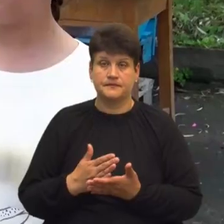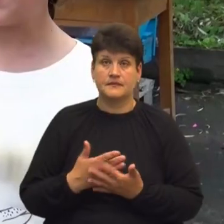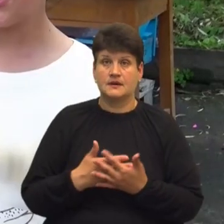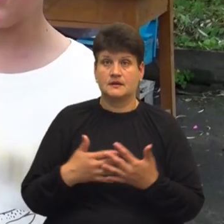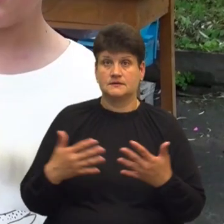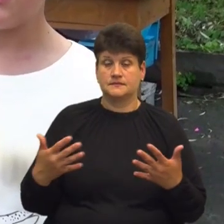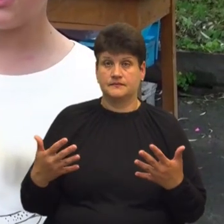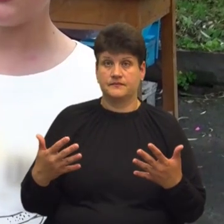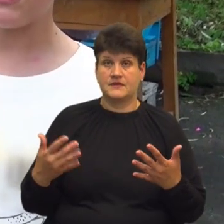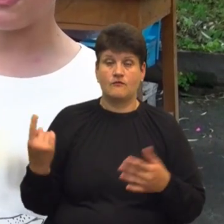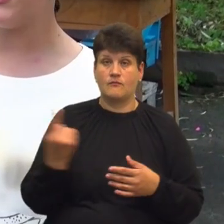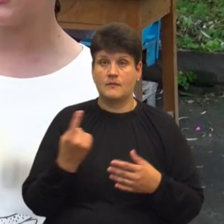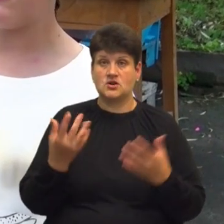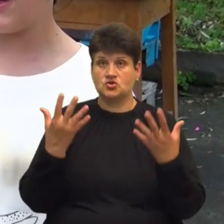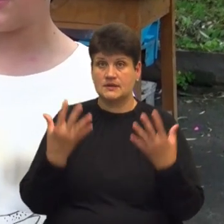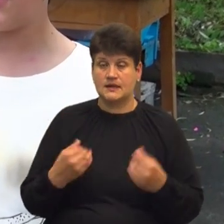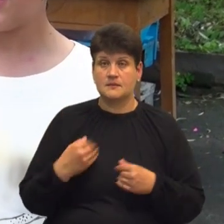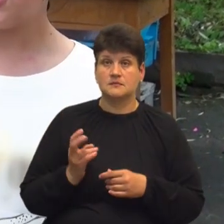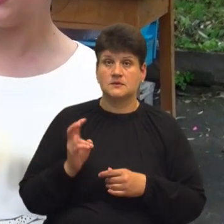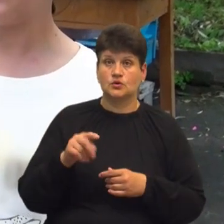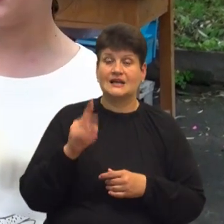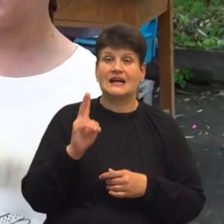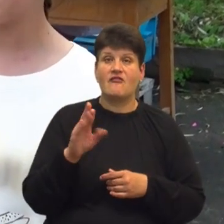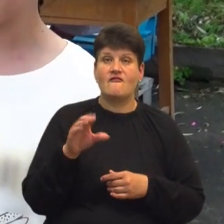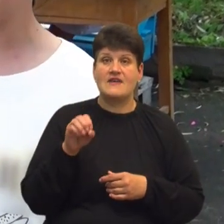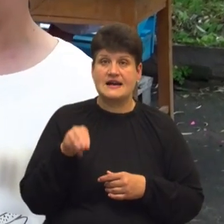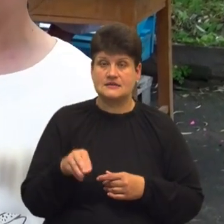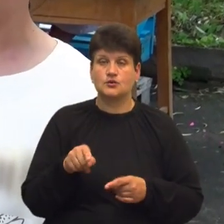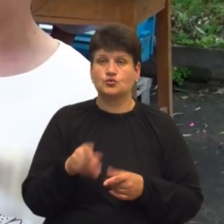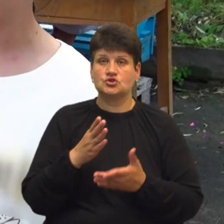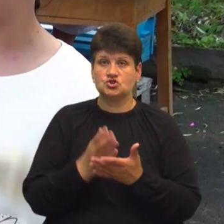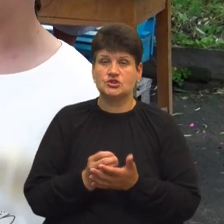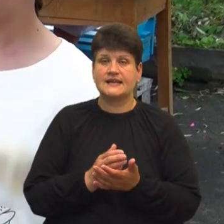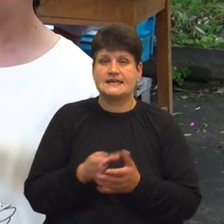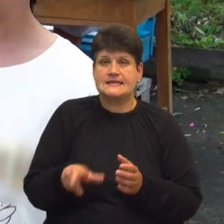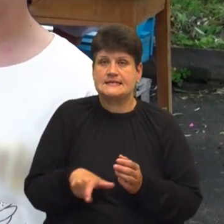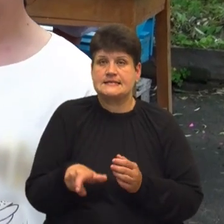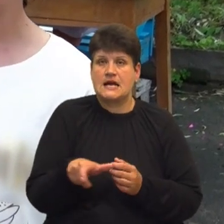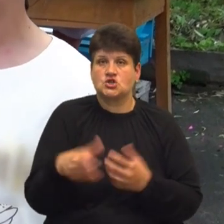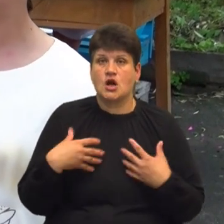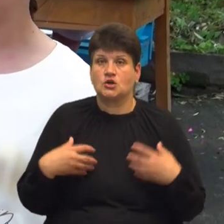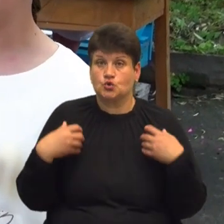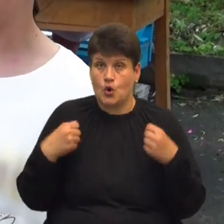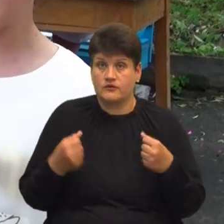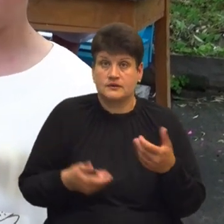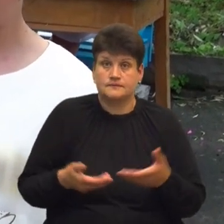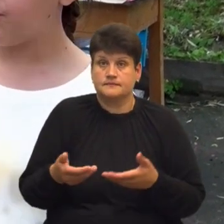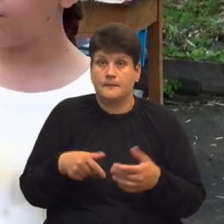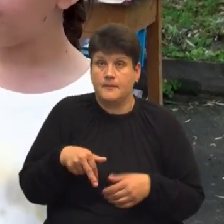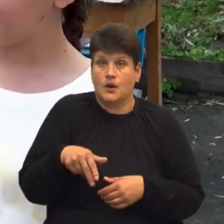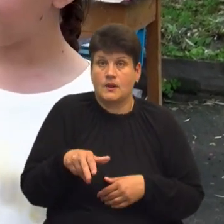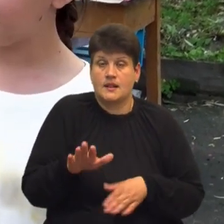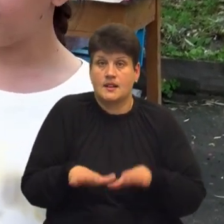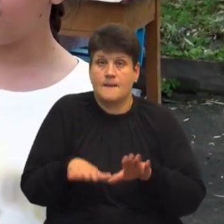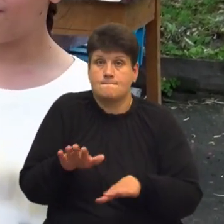таке. В перший день ми тут проходили квест. Ще тут є стежка здоров'я і ми маємо по ній приходитися босами.